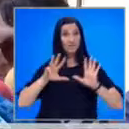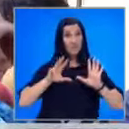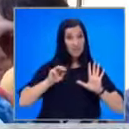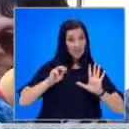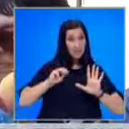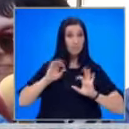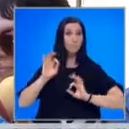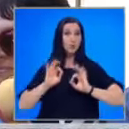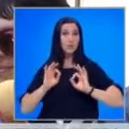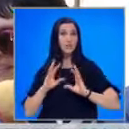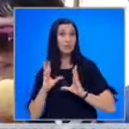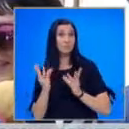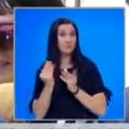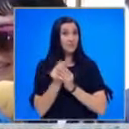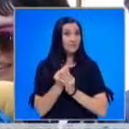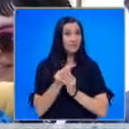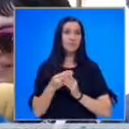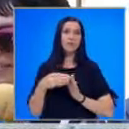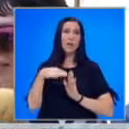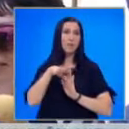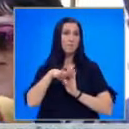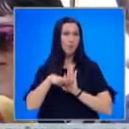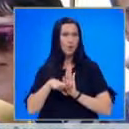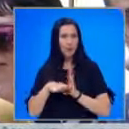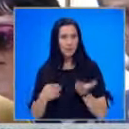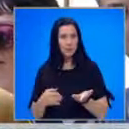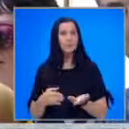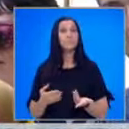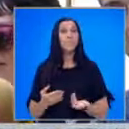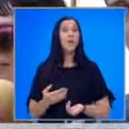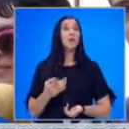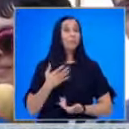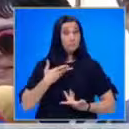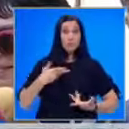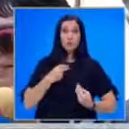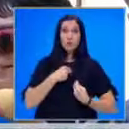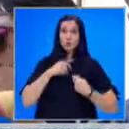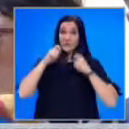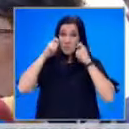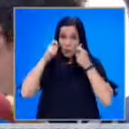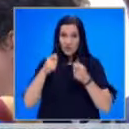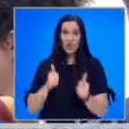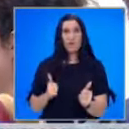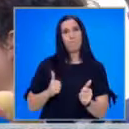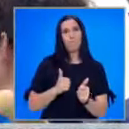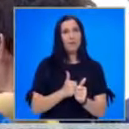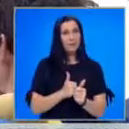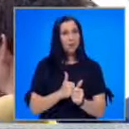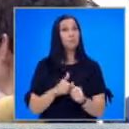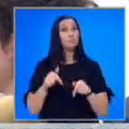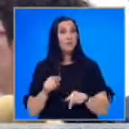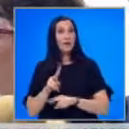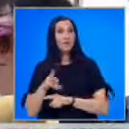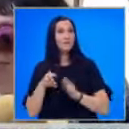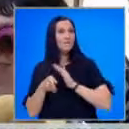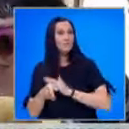% съвпадение на програмите и как беше вчера много. Ние се чувстваме уважени партньори. И сега